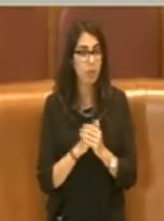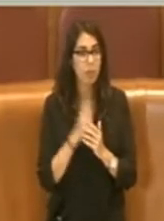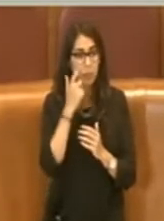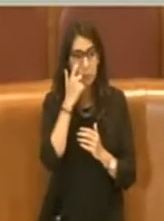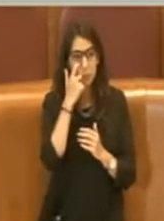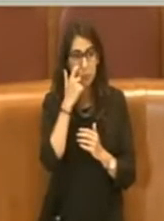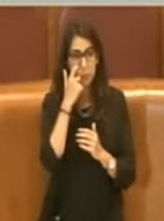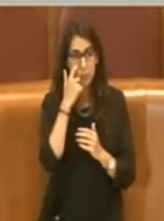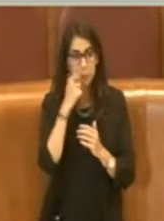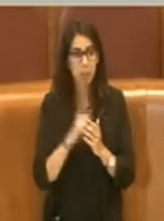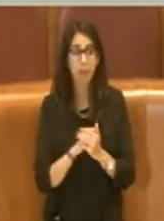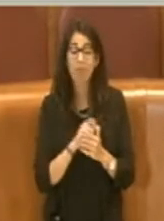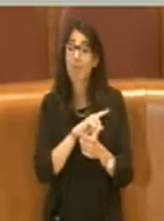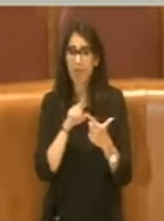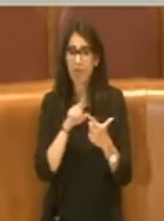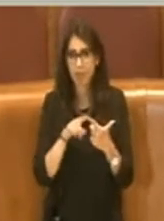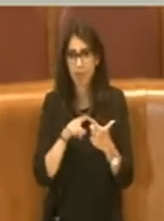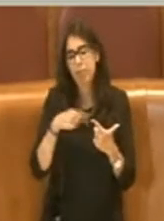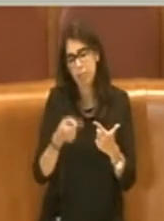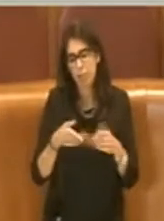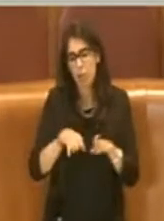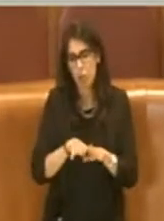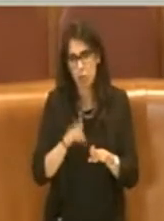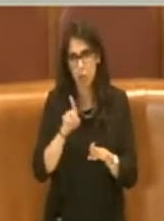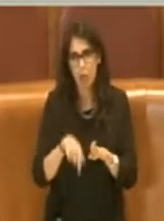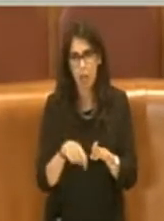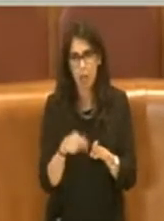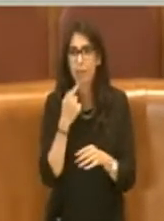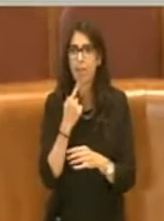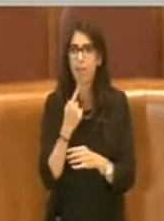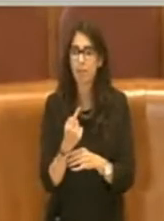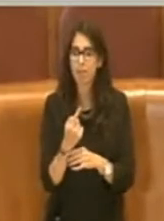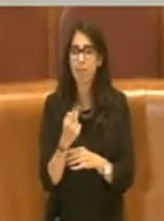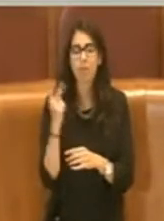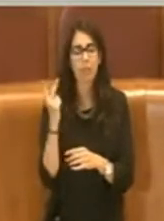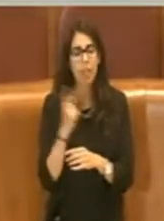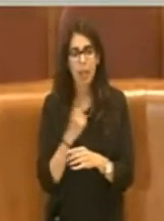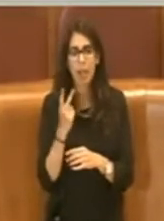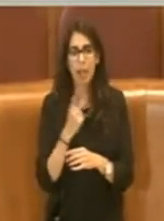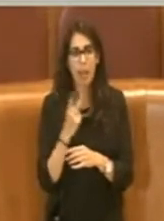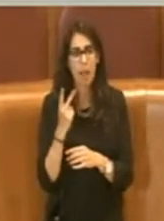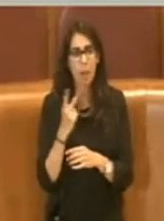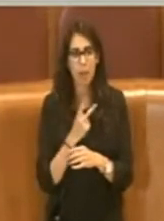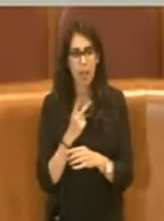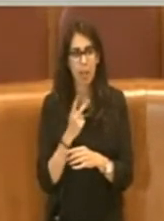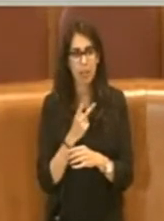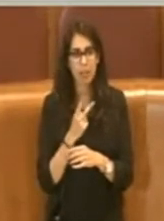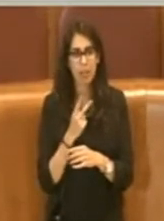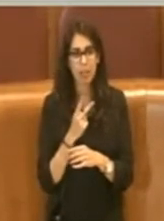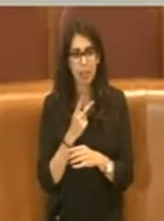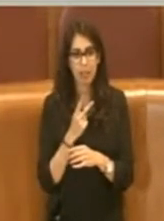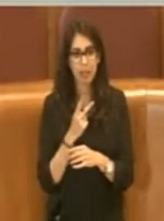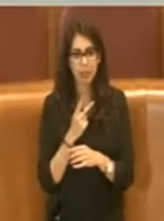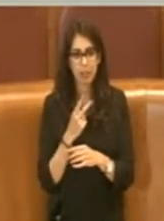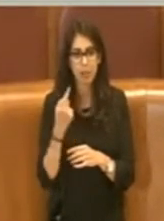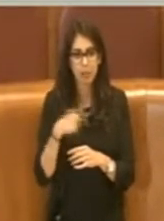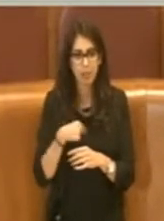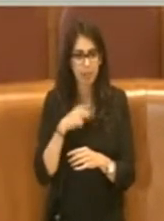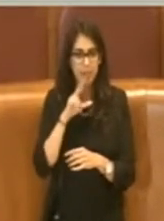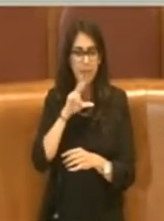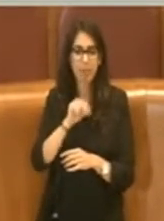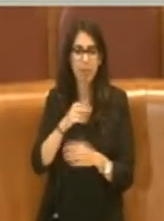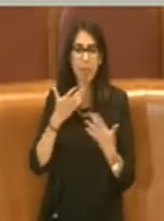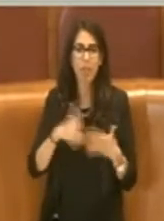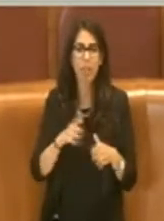in conclusione dico che veramente quello che ho significato ai miei colleghi nel momento in cui ci siamo